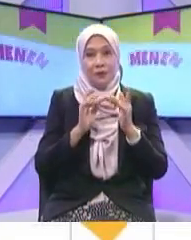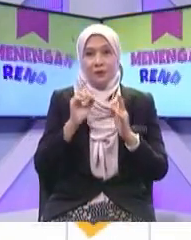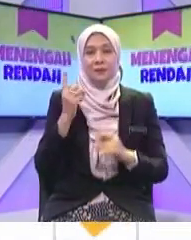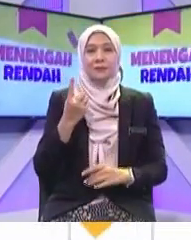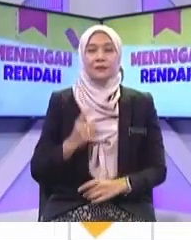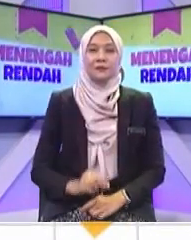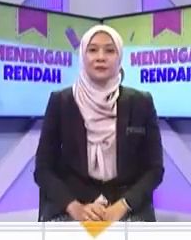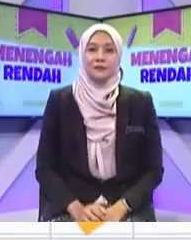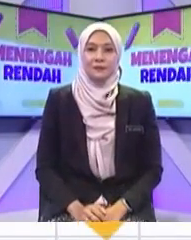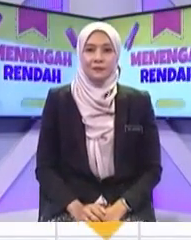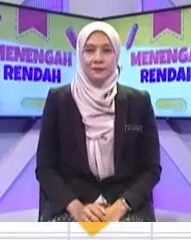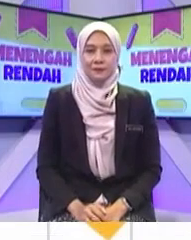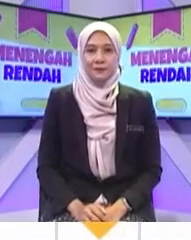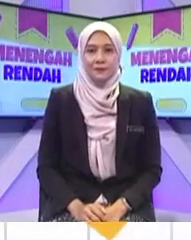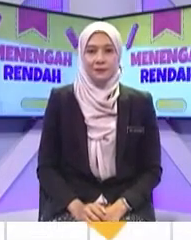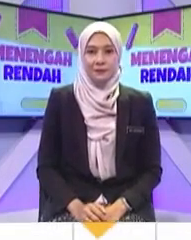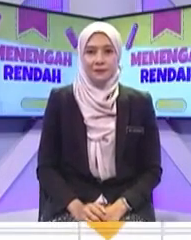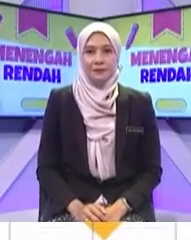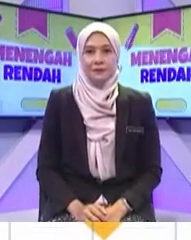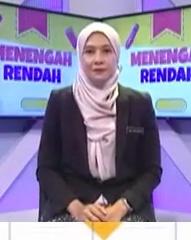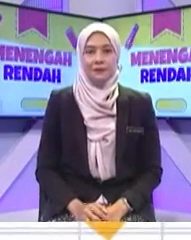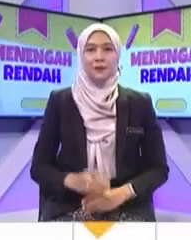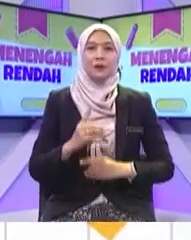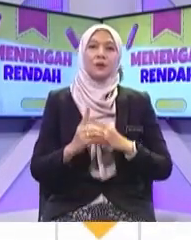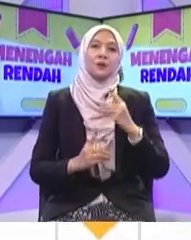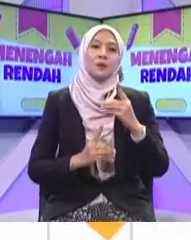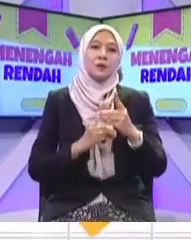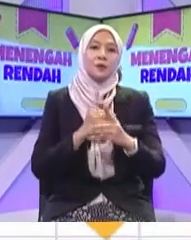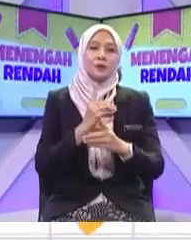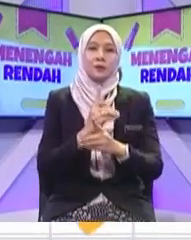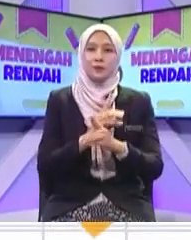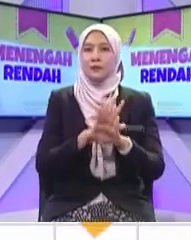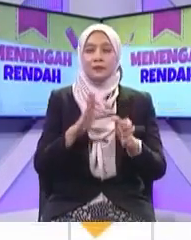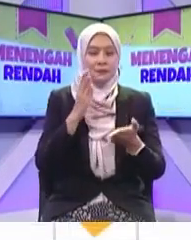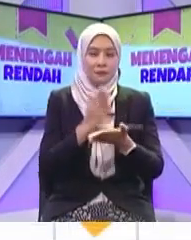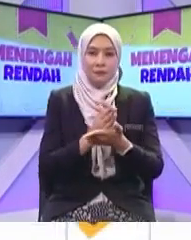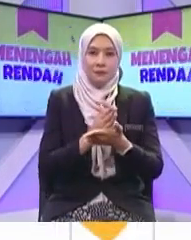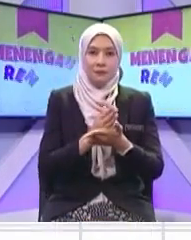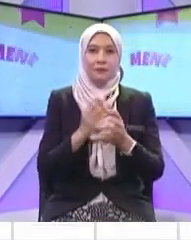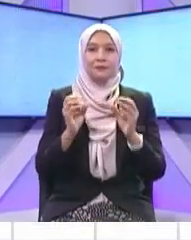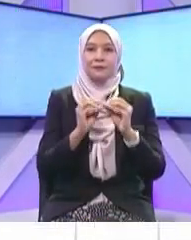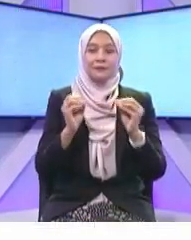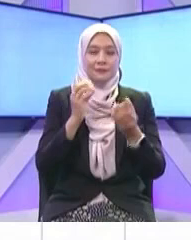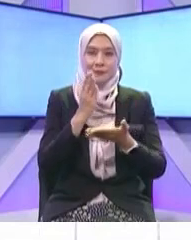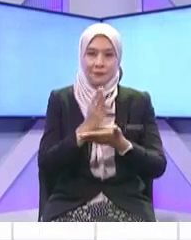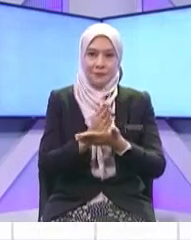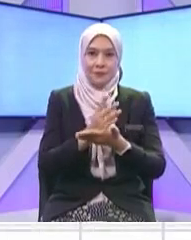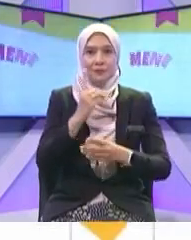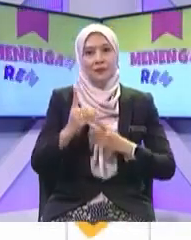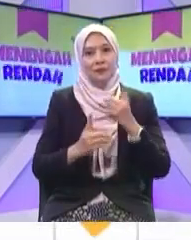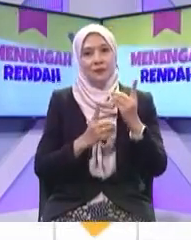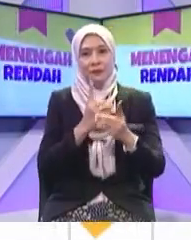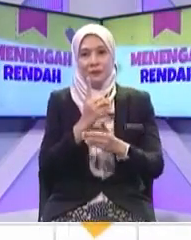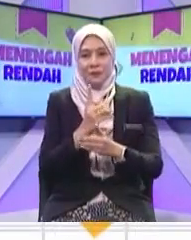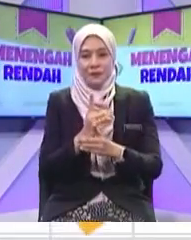telekomunikasi Okey Yang seterusnya adalah Dunia tanpa sempadan Kita boleh tahu Apa-apa yang berlaku Di seluruh dunia Okey